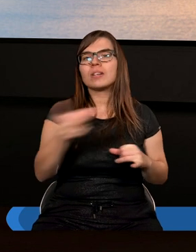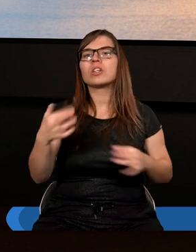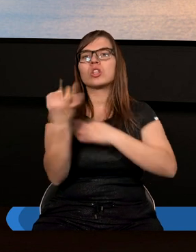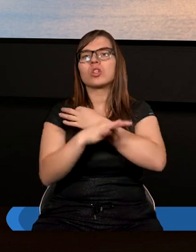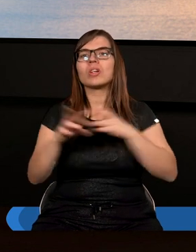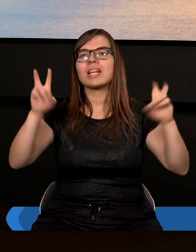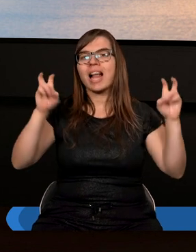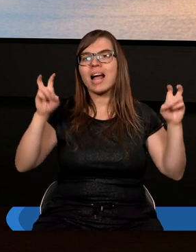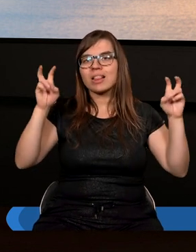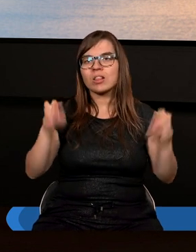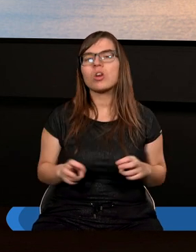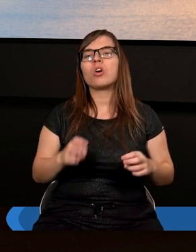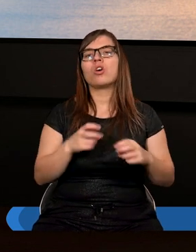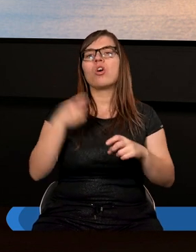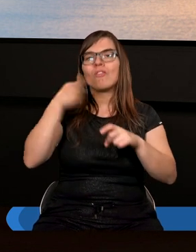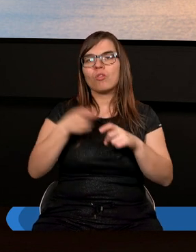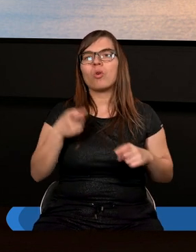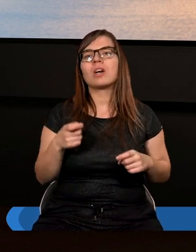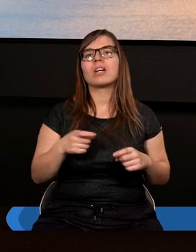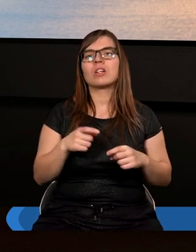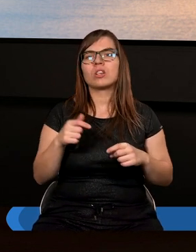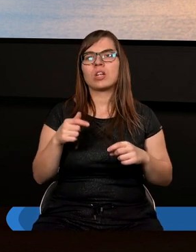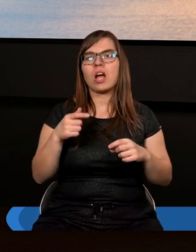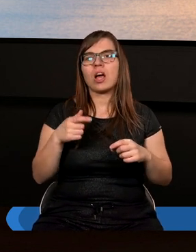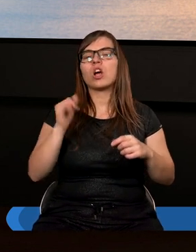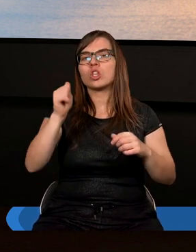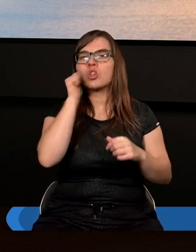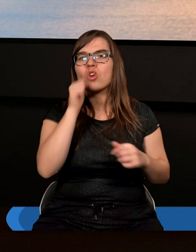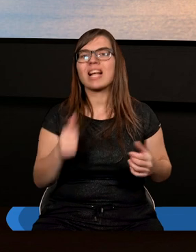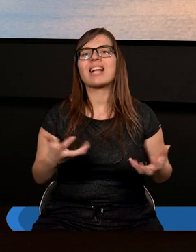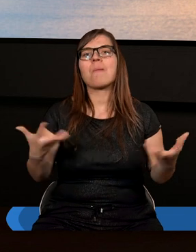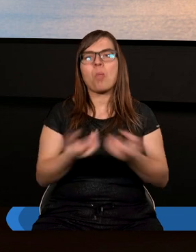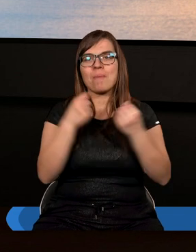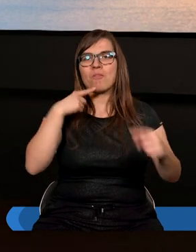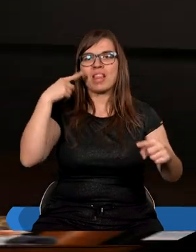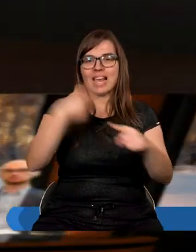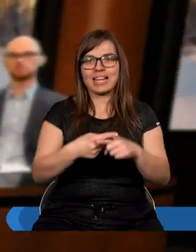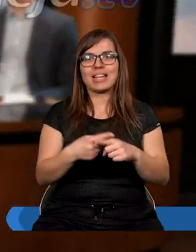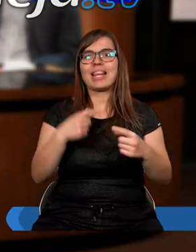Dług i codzienne podejmowanie decyzji. Serdecznie zapraszamy.